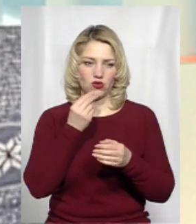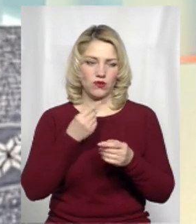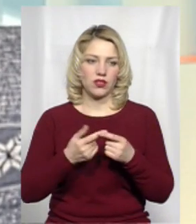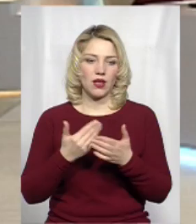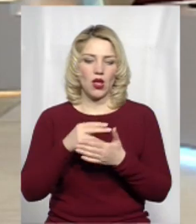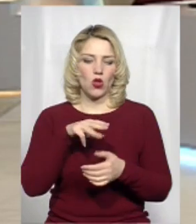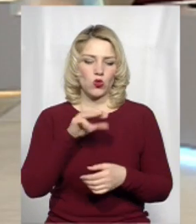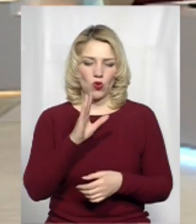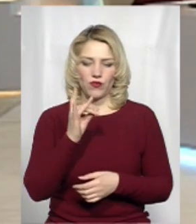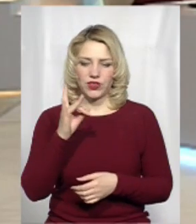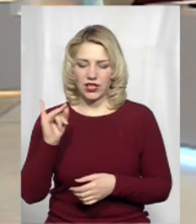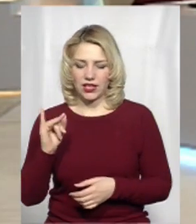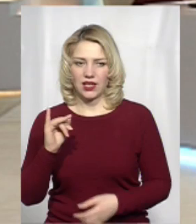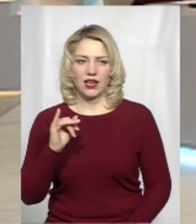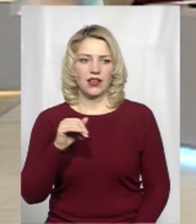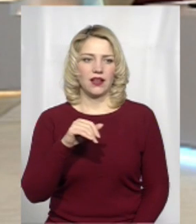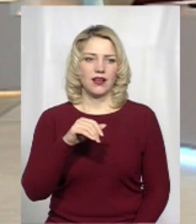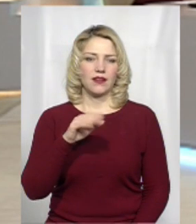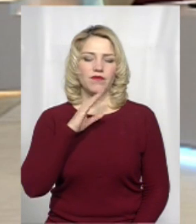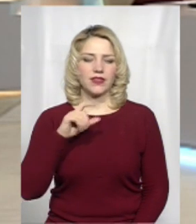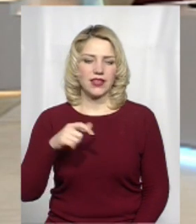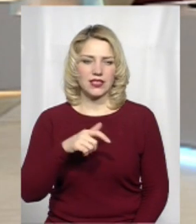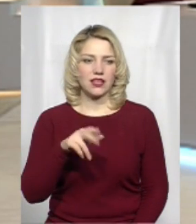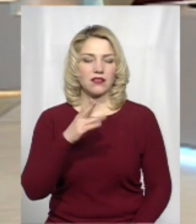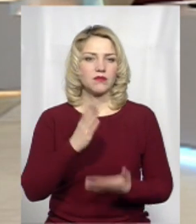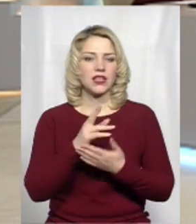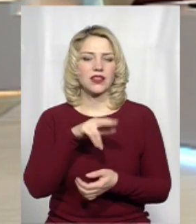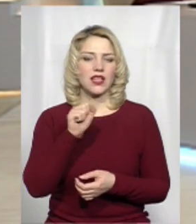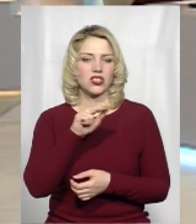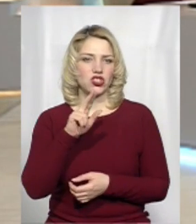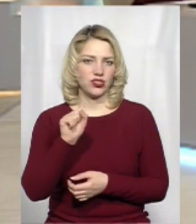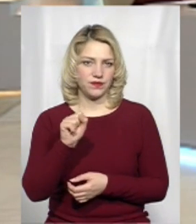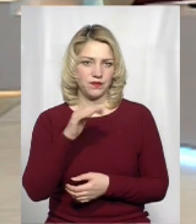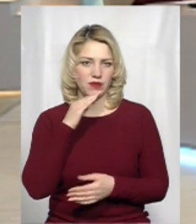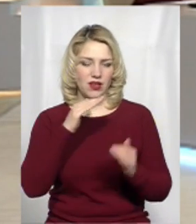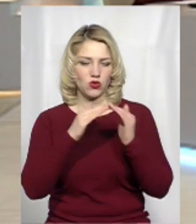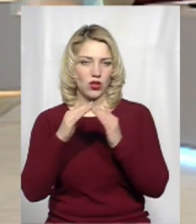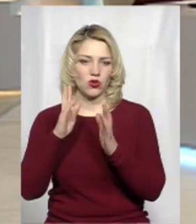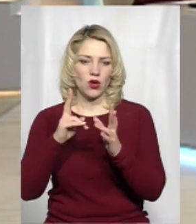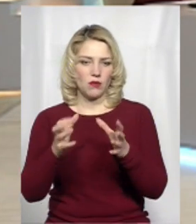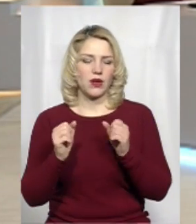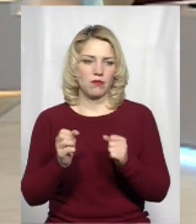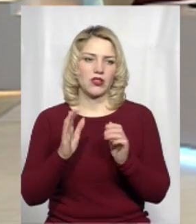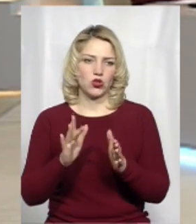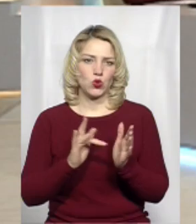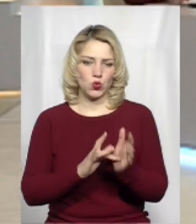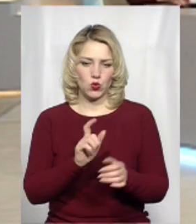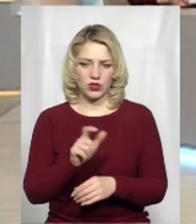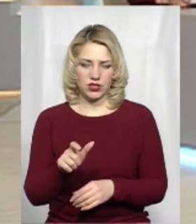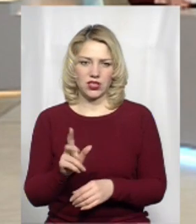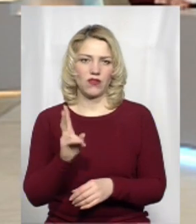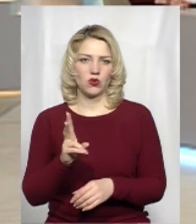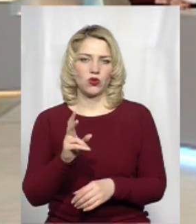товтри, Дністер і купа, я б не знавав, це садиб, а дач. Тобто дачі, які лише приймають туриста, ті туристи